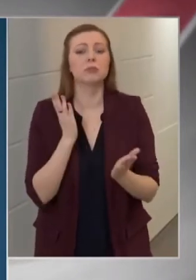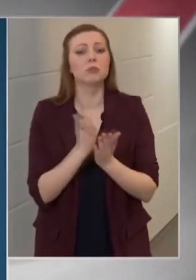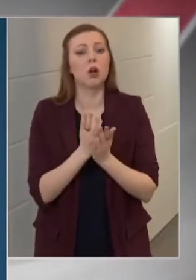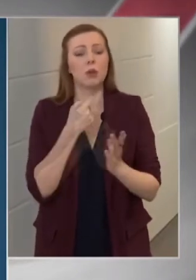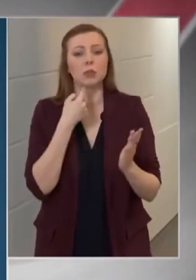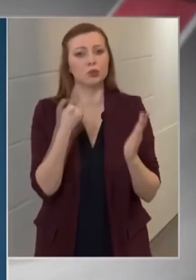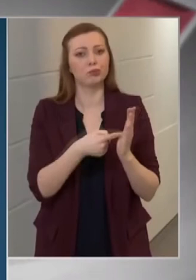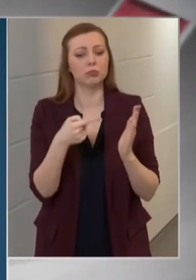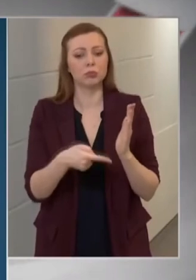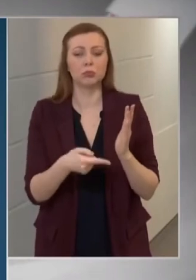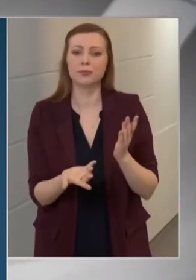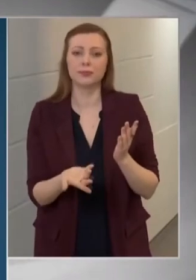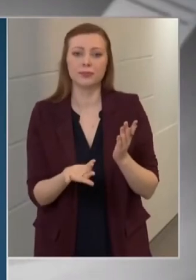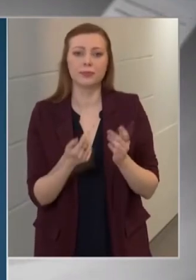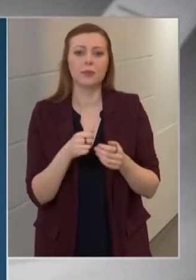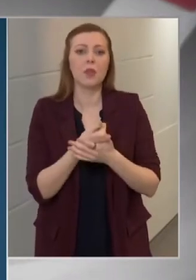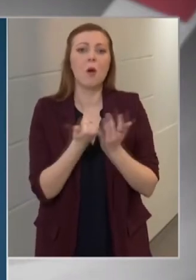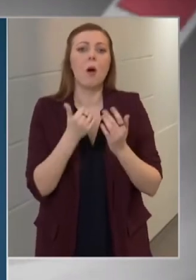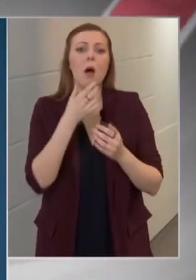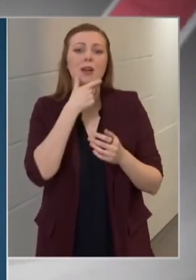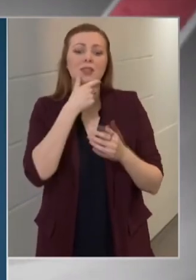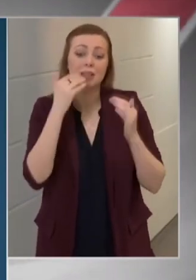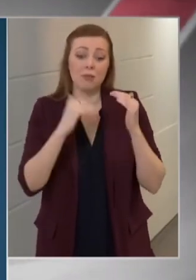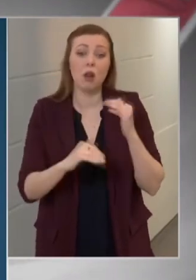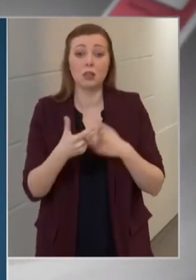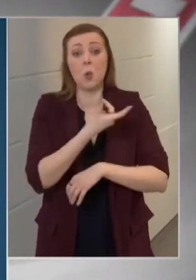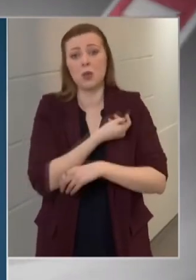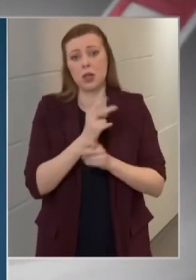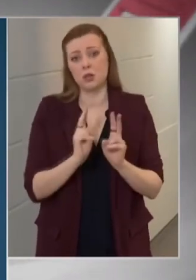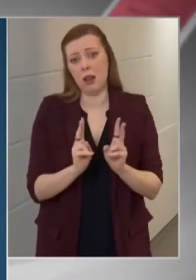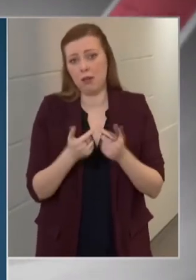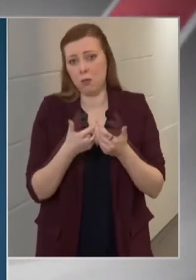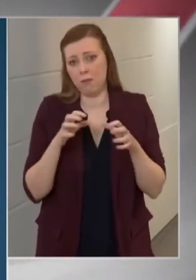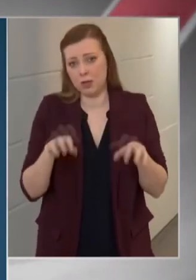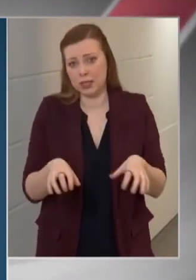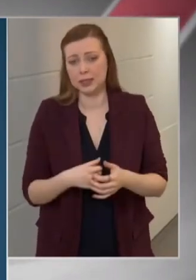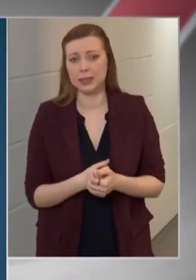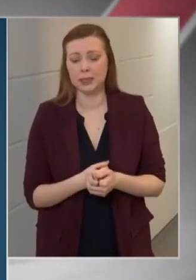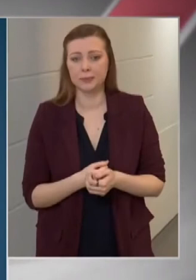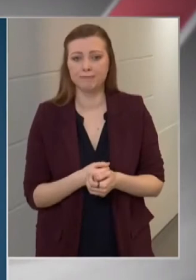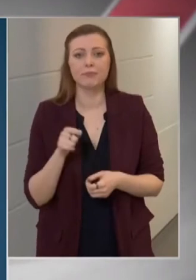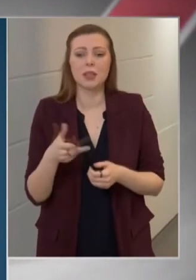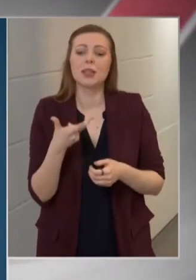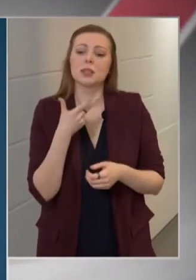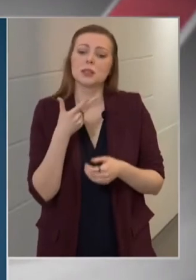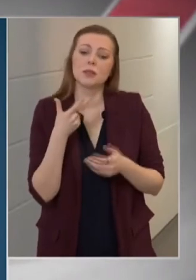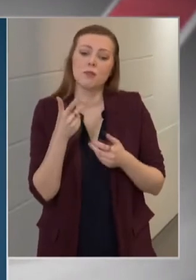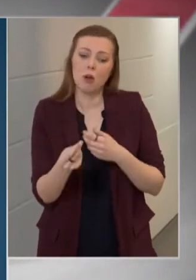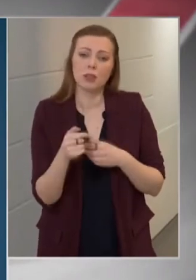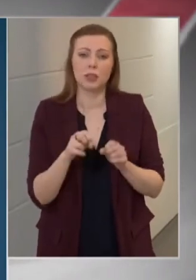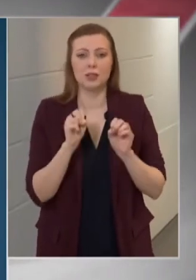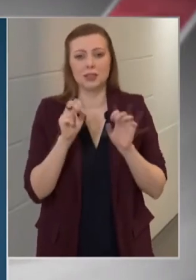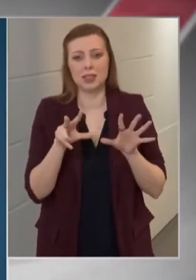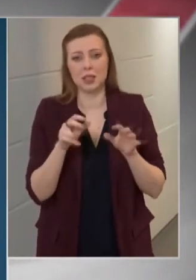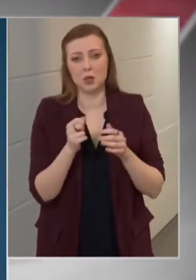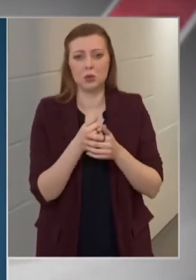előírata egyelőre a 60 év alattiak oltását teszi lehetővé. Az oltási munkacsoport vezetője arra kéri az időseket,